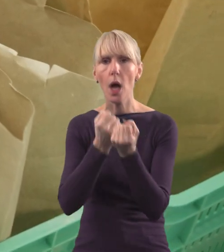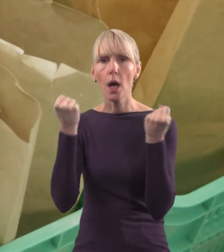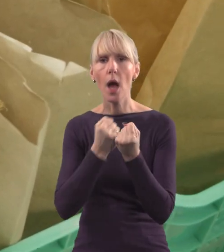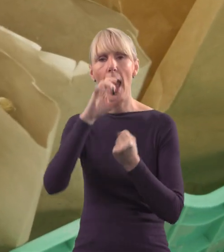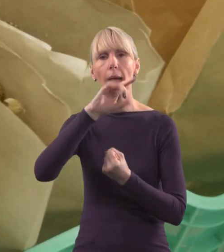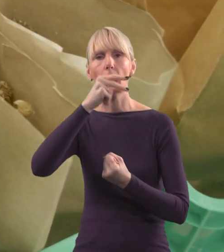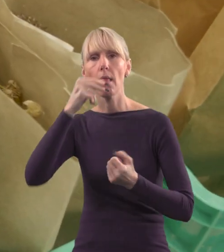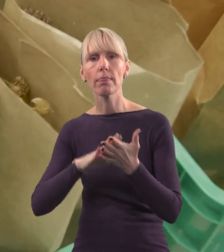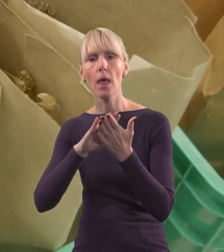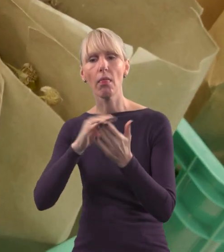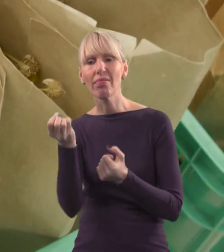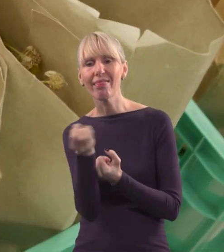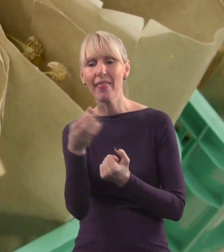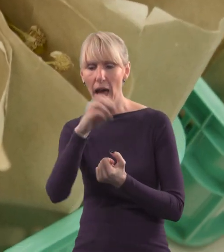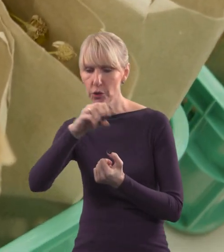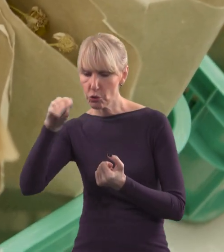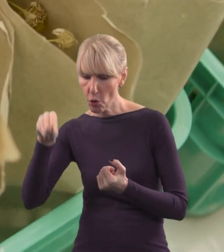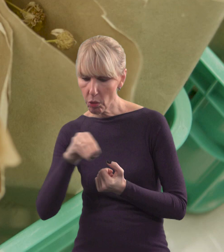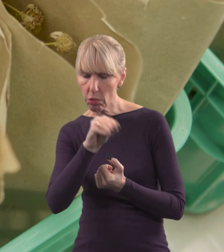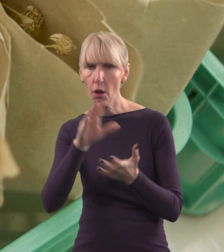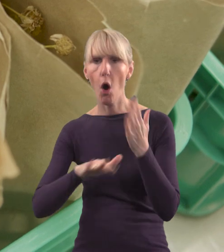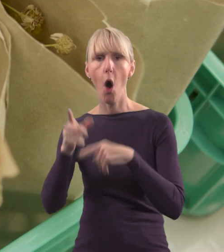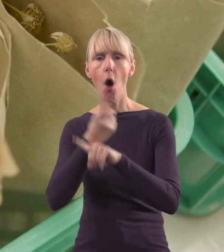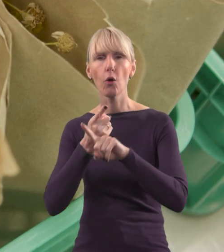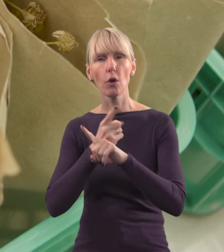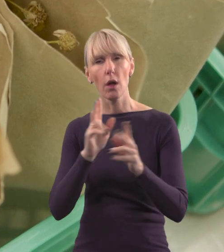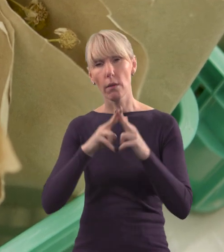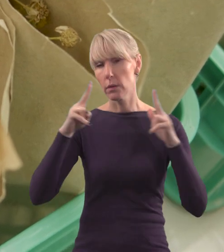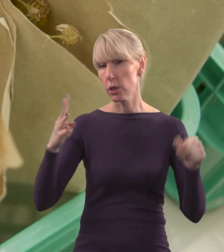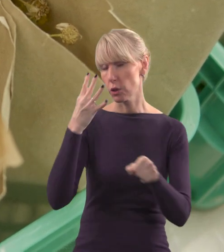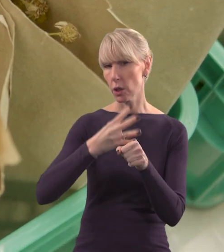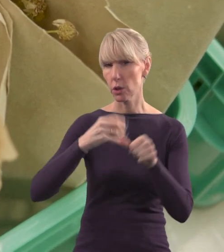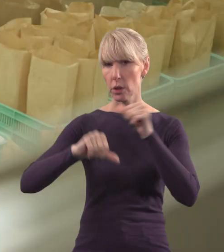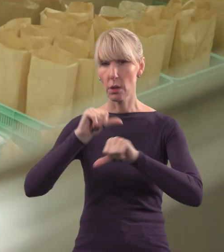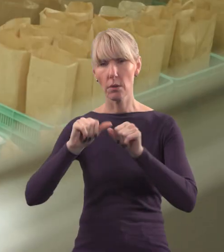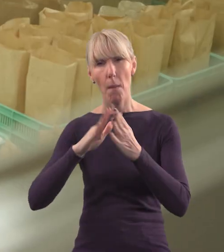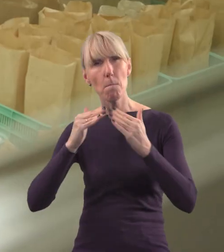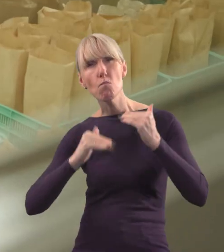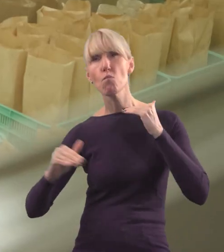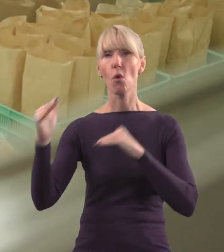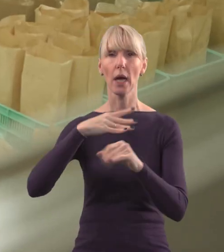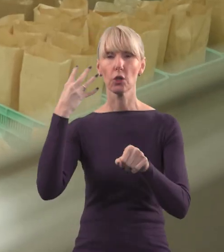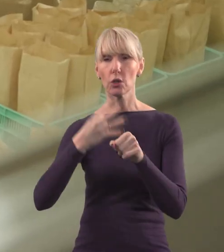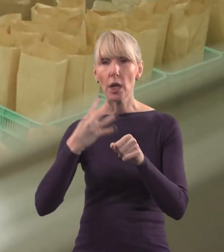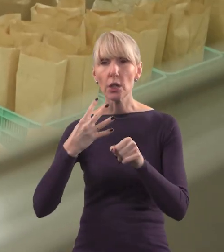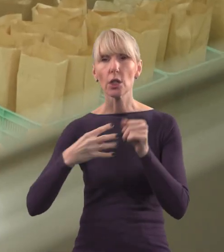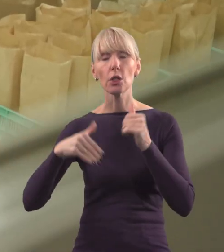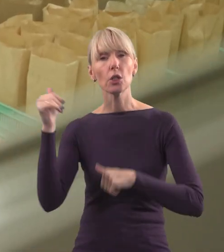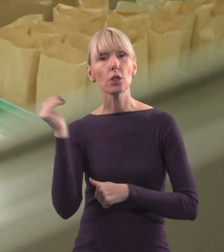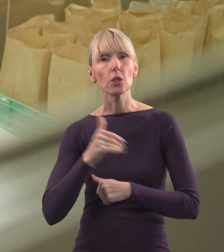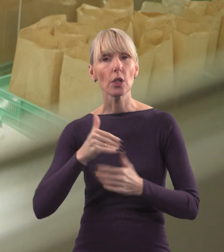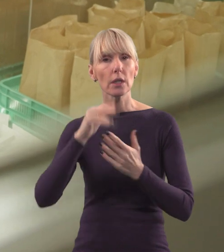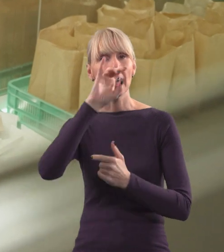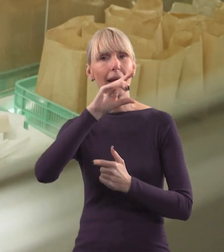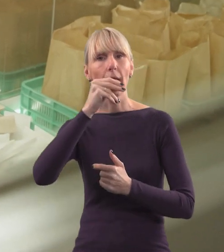roślin ogrodniczych. Instytut Ogrodnictwa zgromadził w ciągu 40 lat ponad 10 tysięcy genotypów roślin